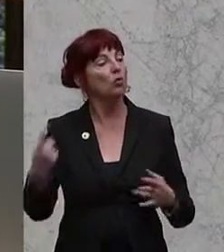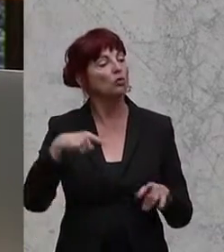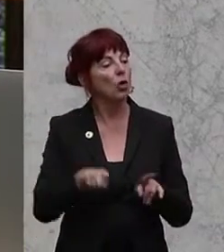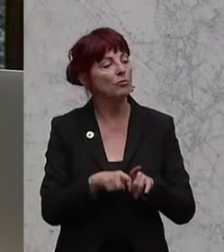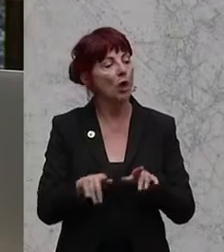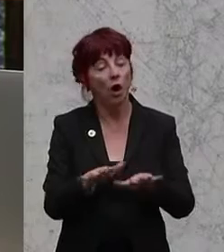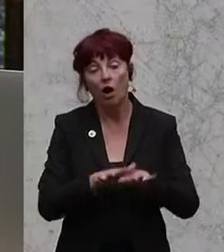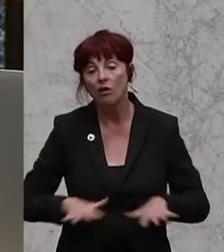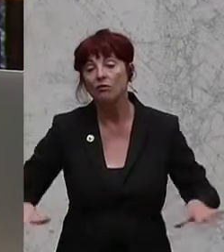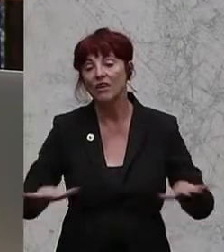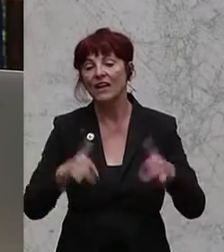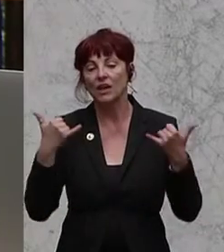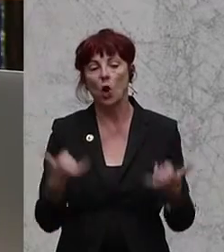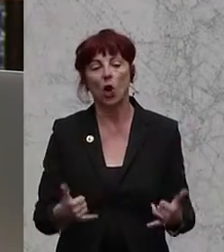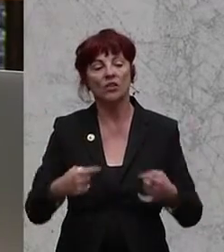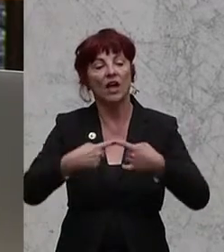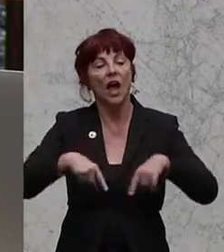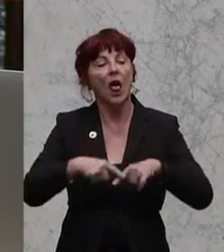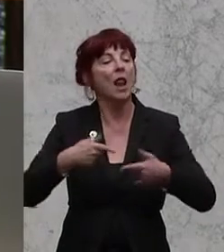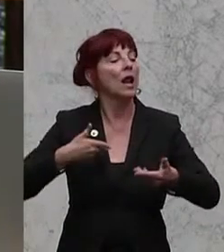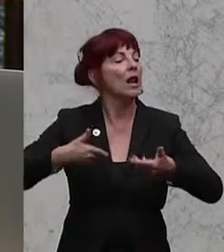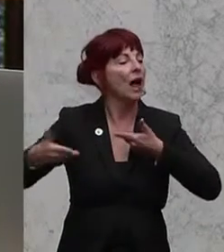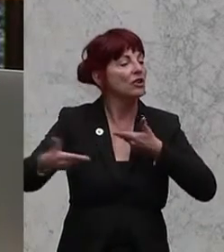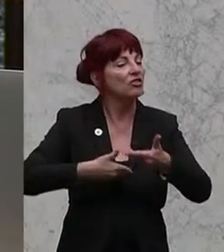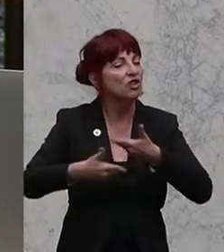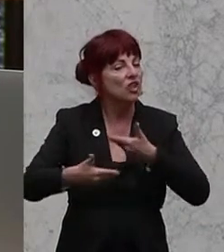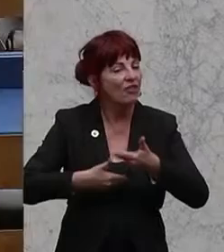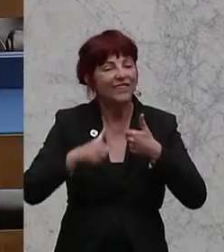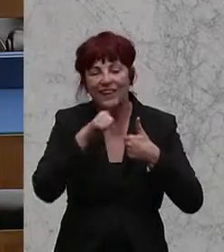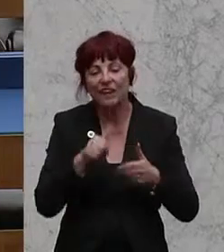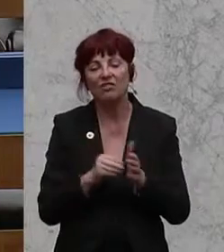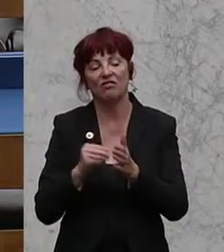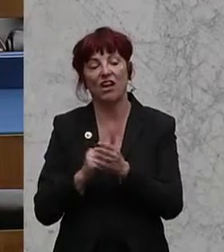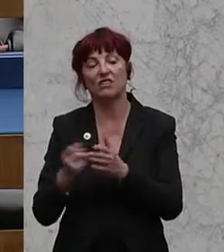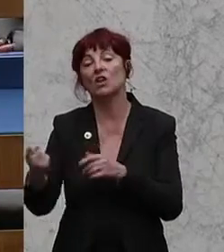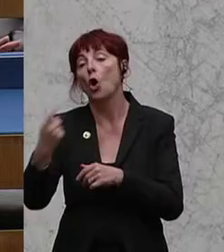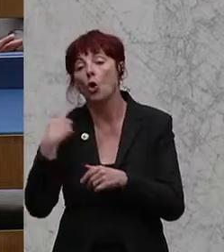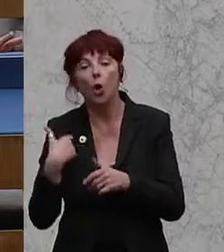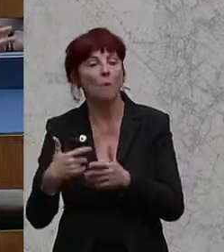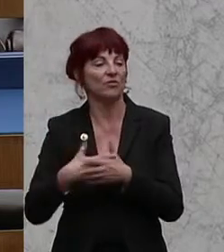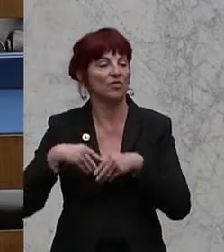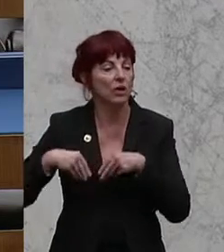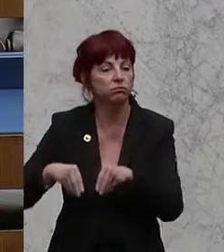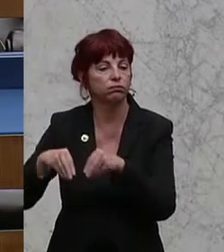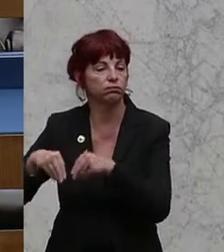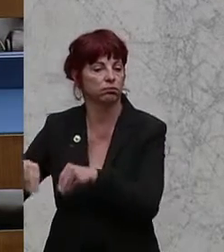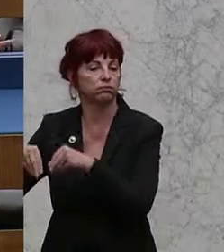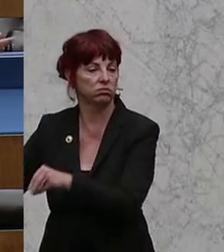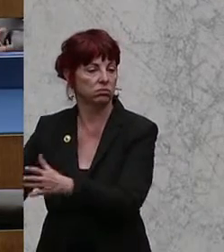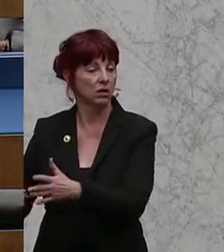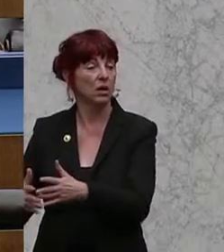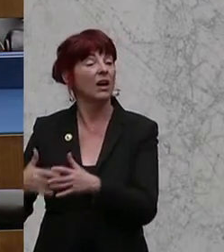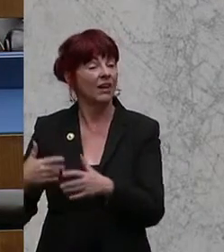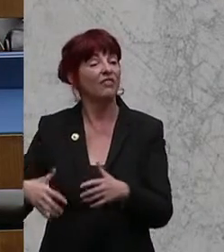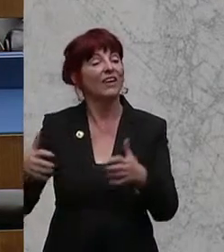Flächen, die heute nicht für die Landwirtschaft genutzt werden, dann plötzlich urban gemacht werden. Dann wird wieder Regenwald gerodet, um andere Pflanzen anzusetzen.